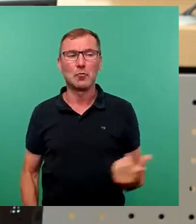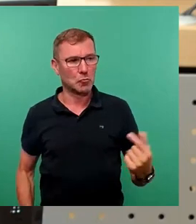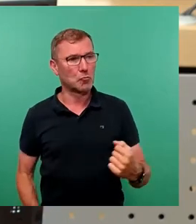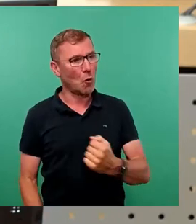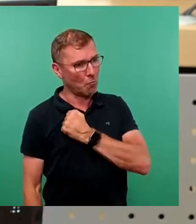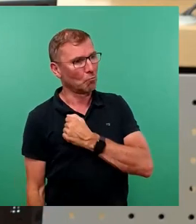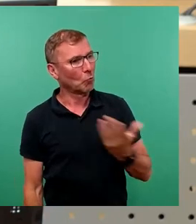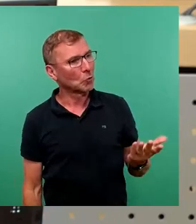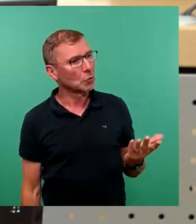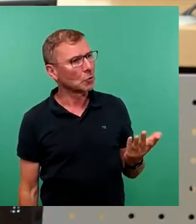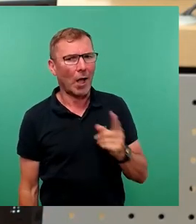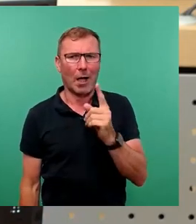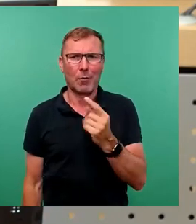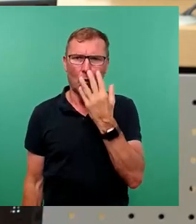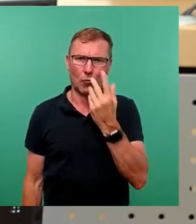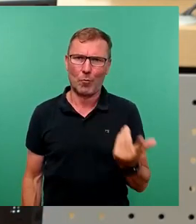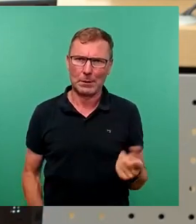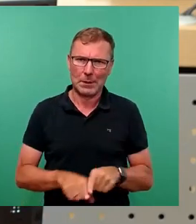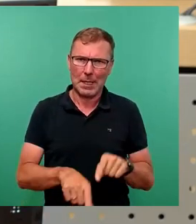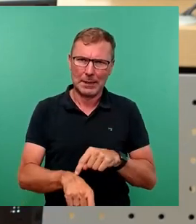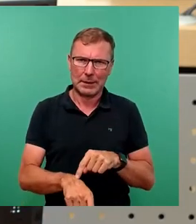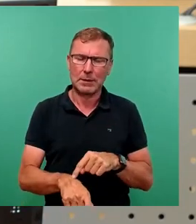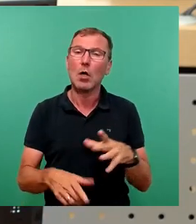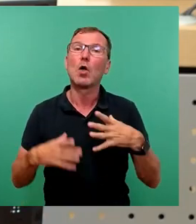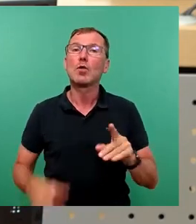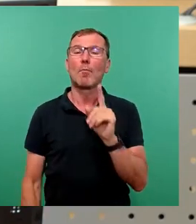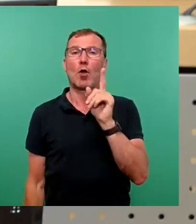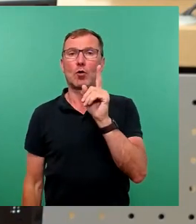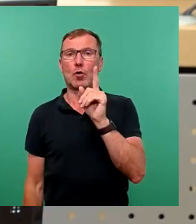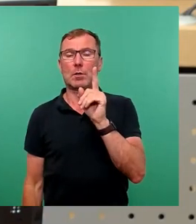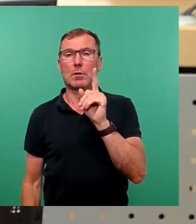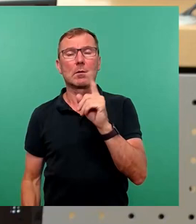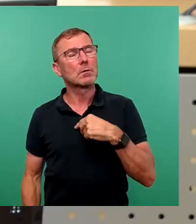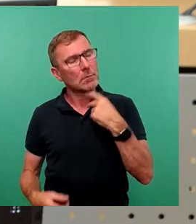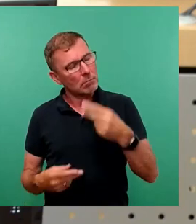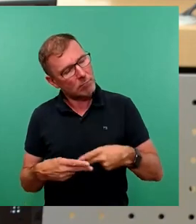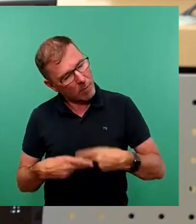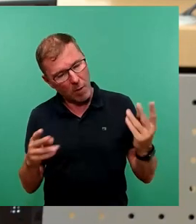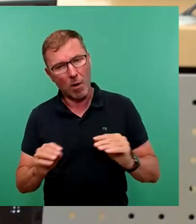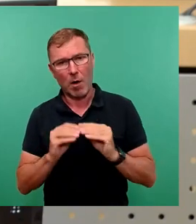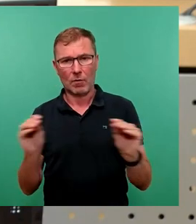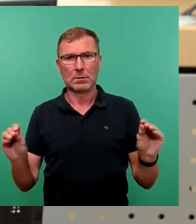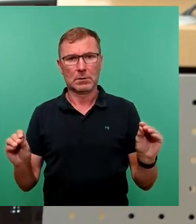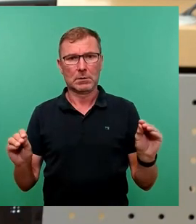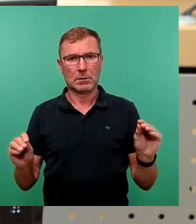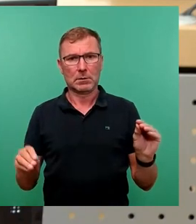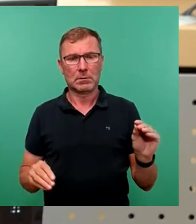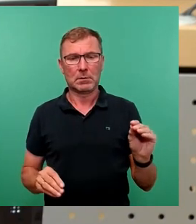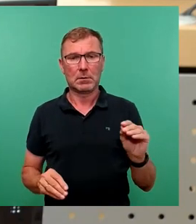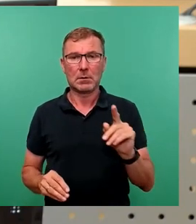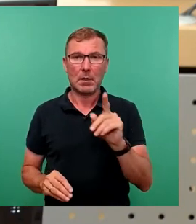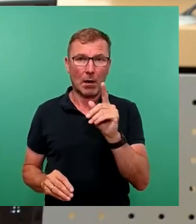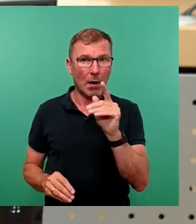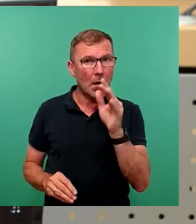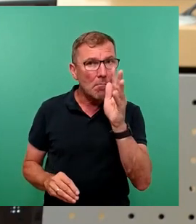und fragwürdig zugleich. Wir können von Glück reden, und das sage ich ganz ausdrücklich, dass auch manchmal